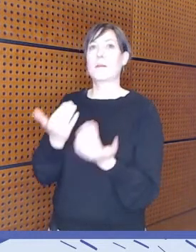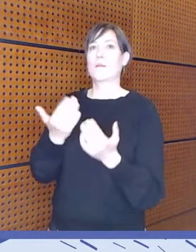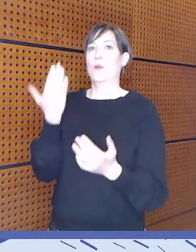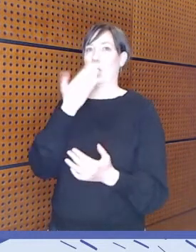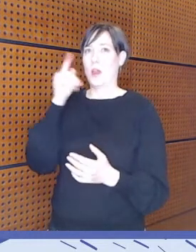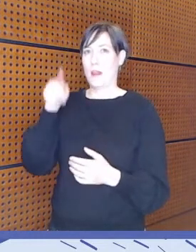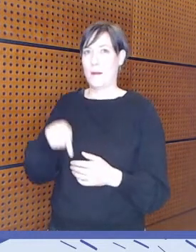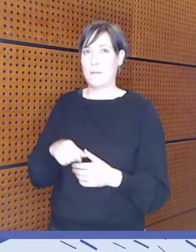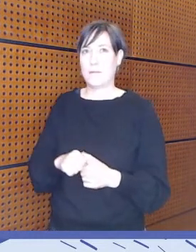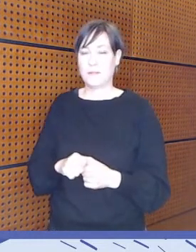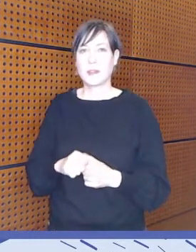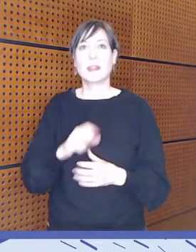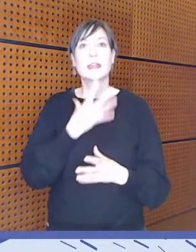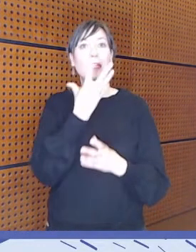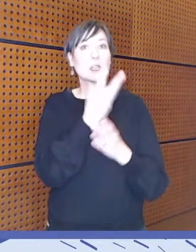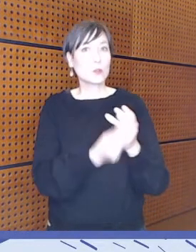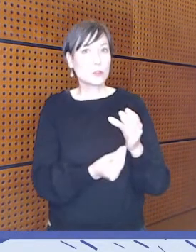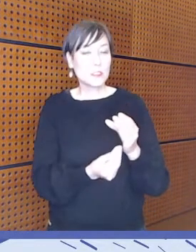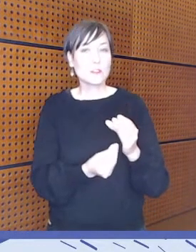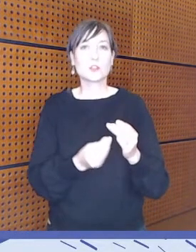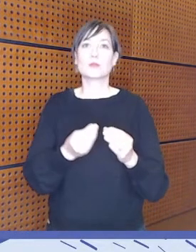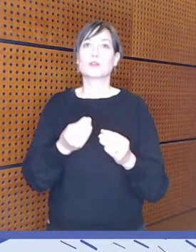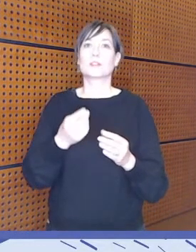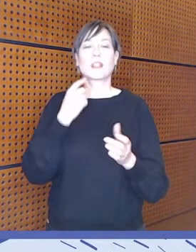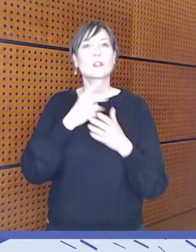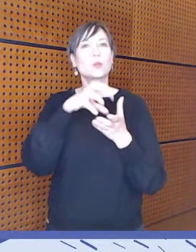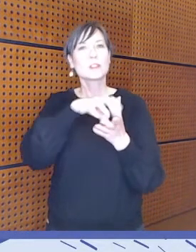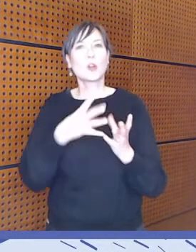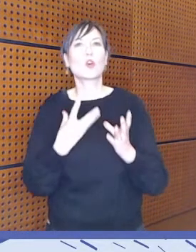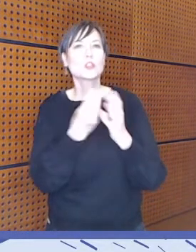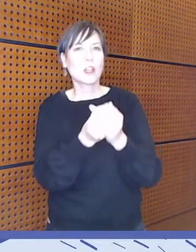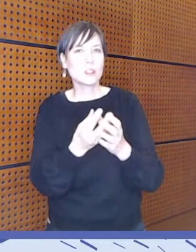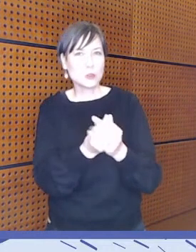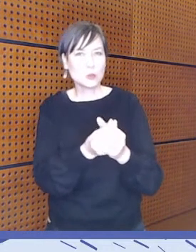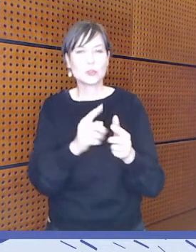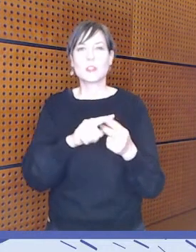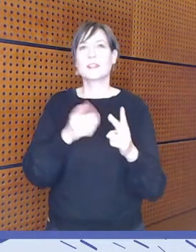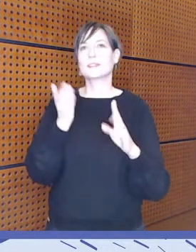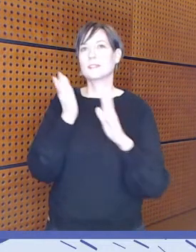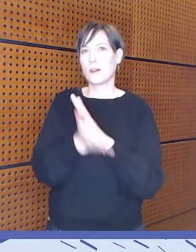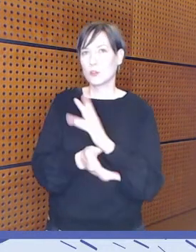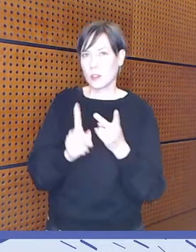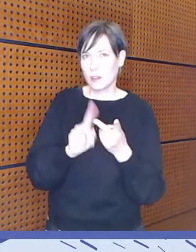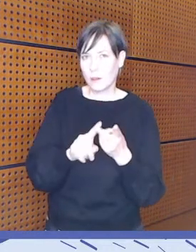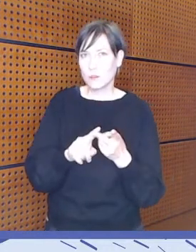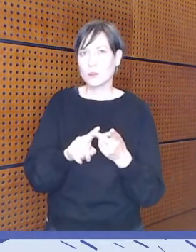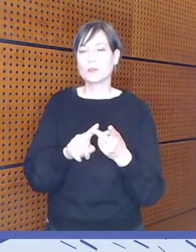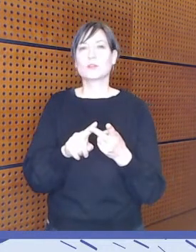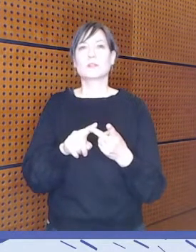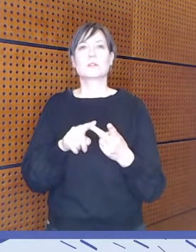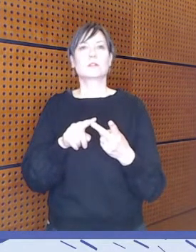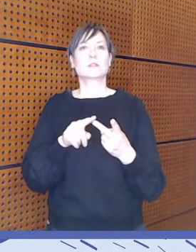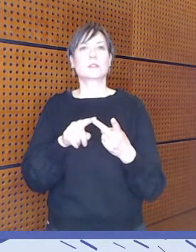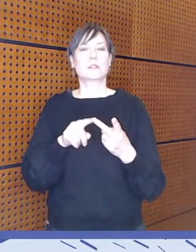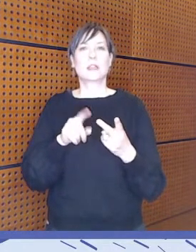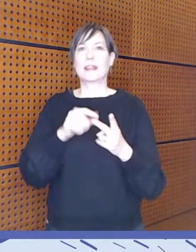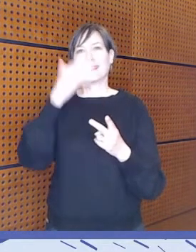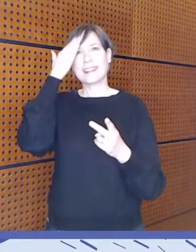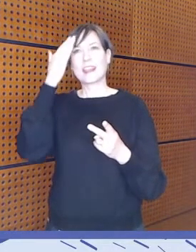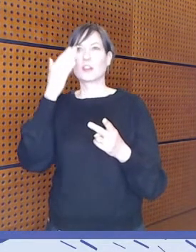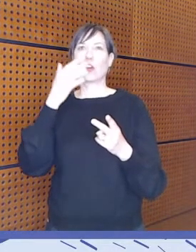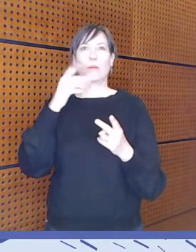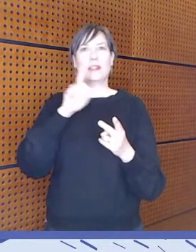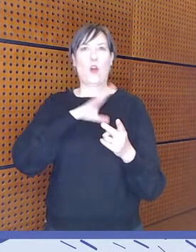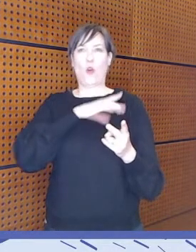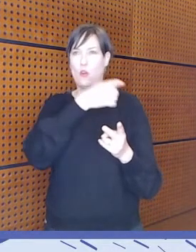nostettiin tämä inklusiivisuus, eli se osallisuus yhteiskuntaan, saavutettavuus, sen saavutettavan tiedon tuottamista,